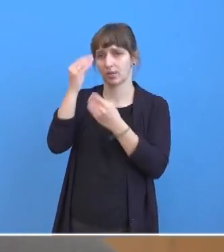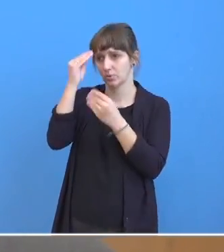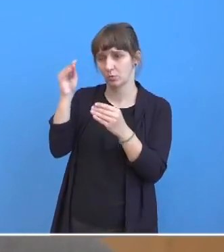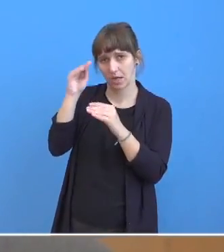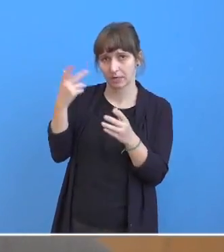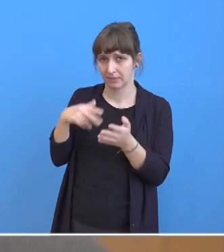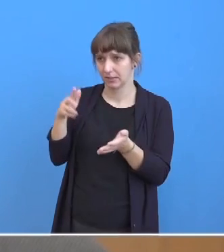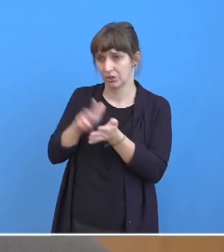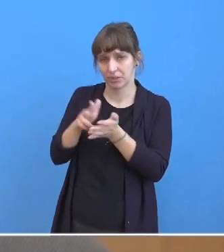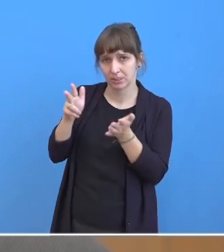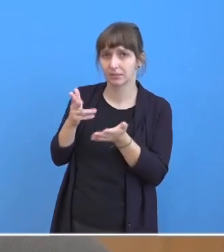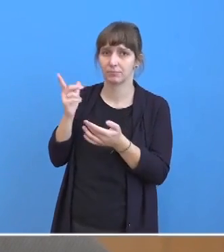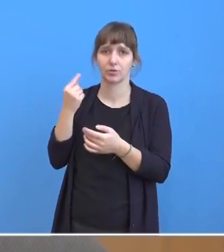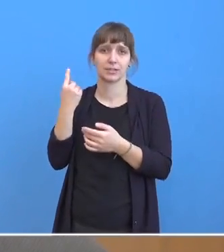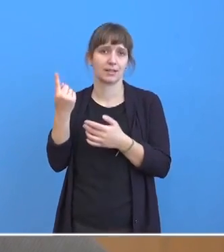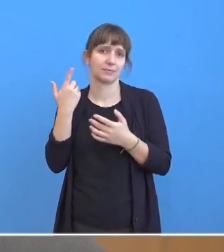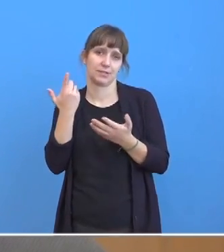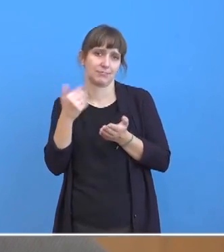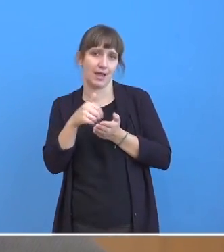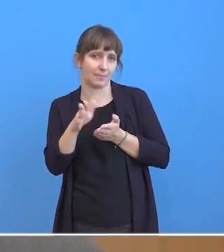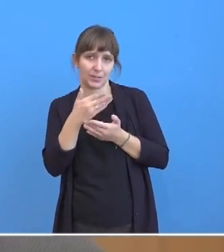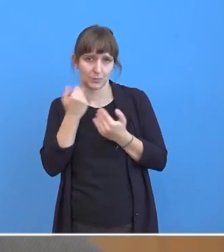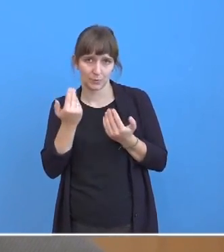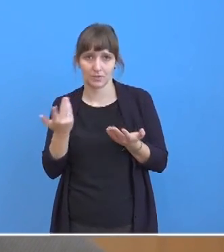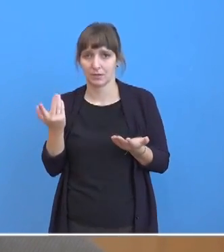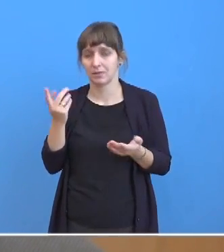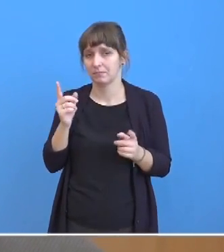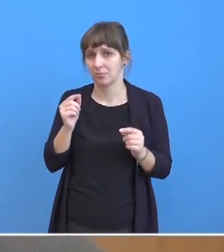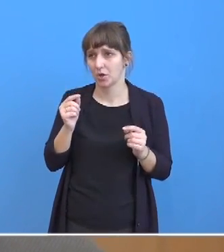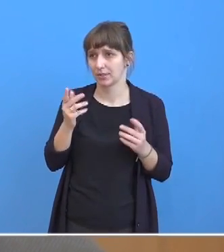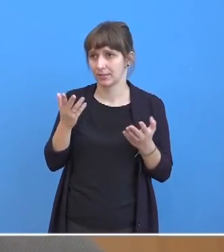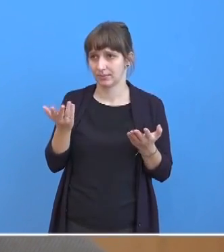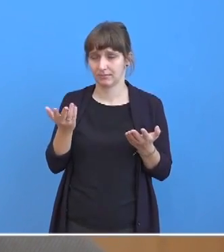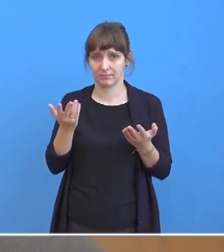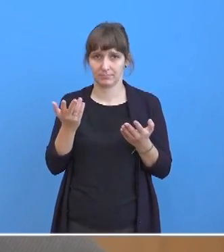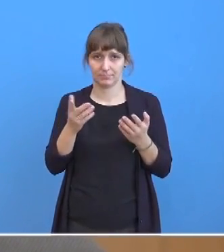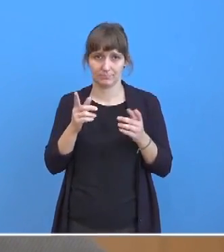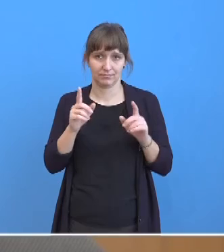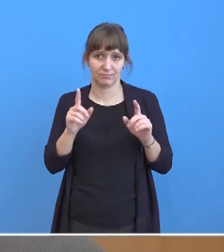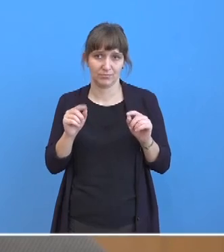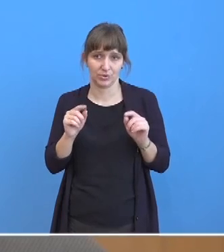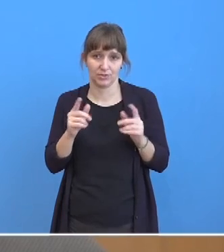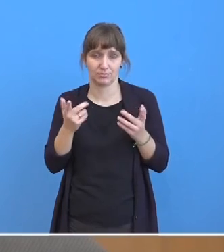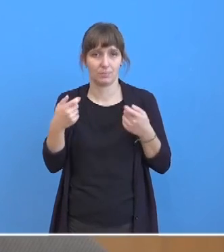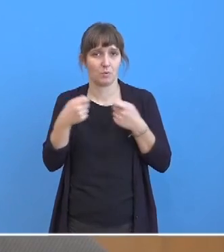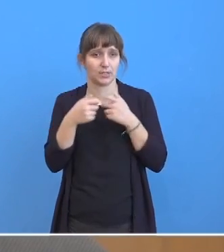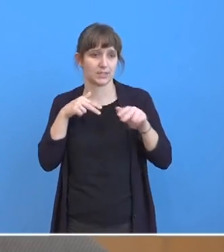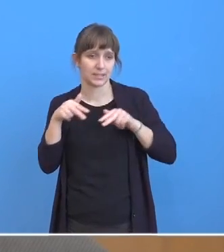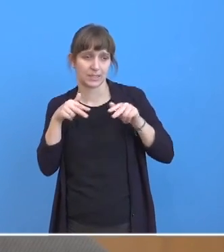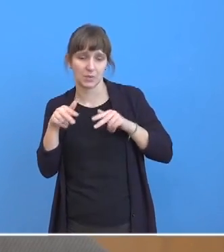bestätigt, sie dementieren nicht. Ist das vorausgesetzt, es stimmt, dieses Anlass für die Bundesregierung,